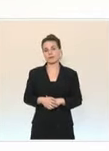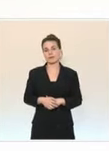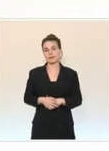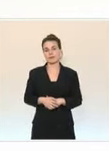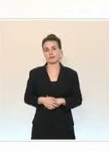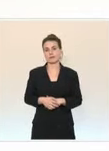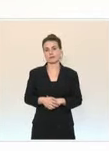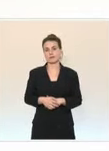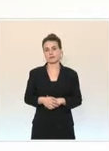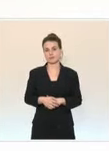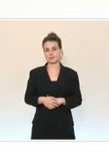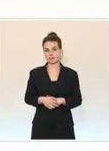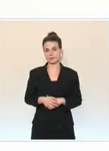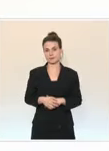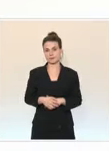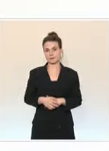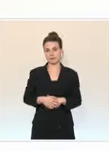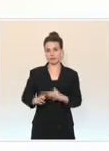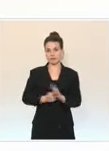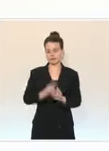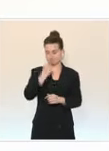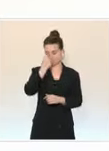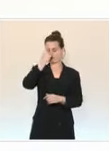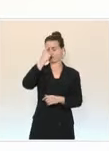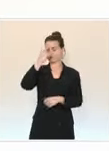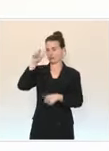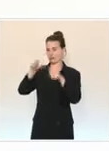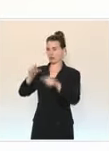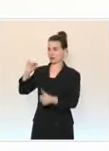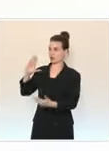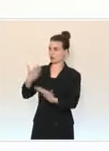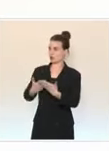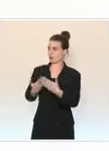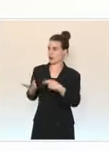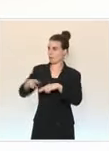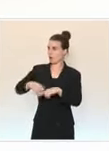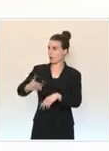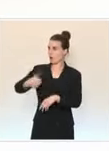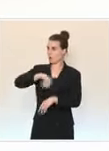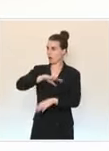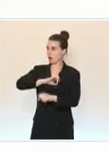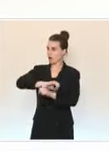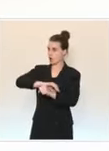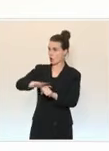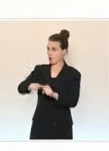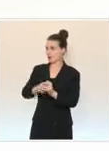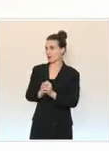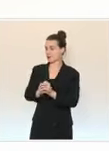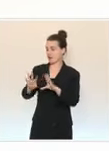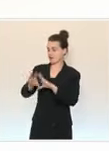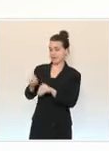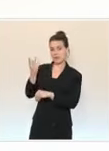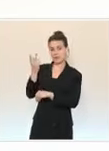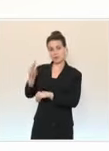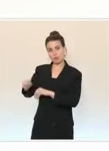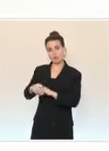toutes celles et ceux qui sont morts de la Covid, à leurs proches et à nos concitoyens qui